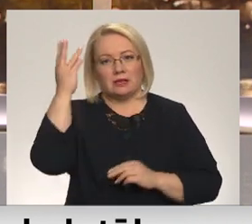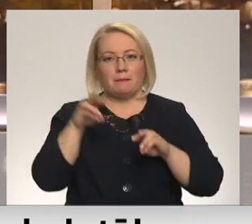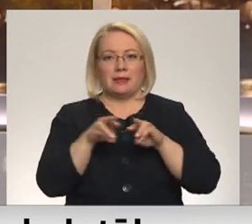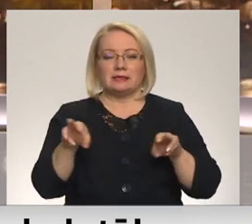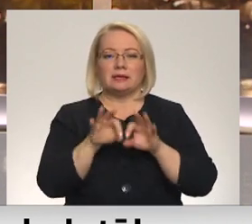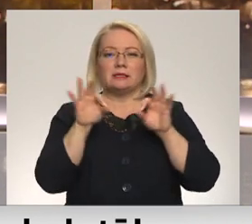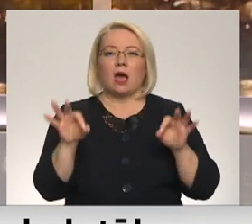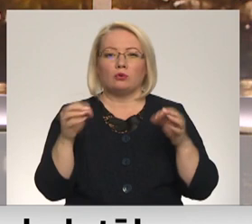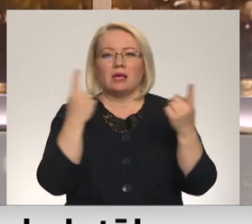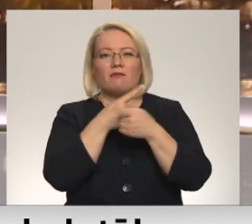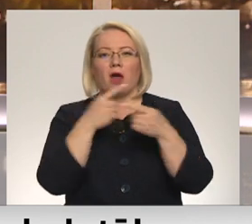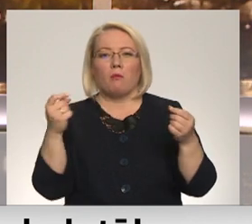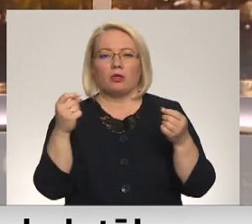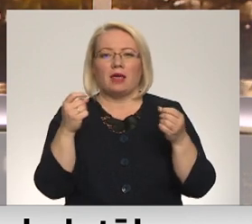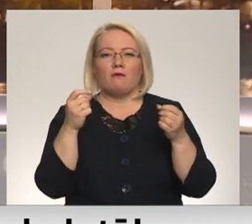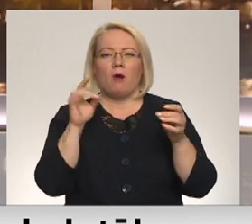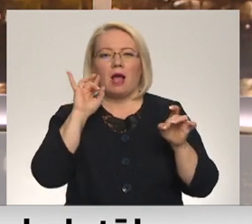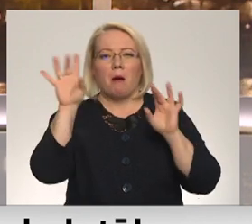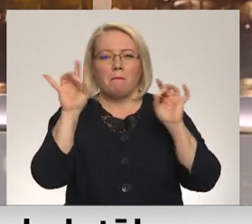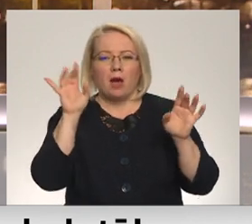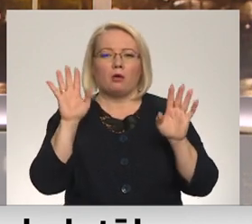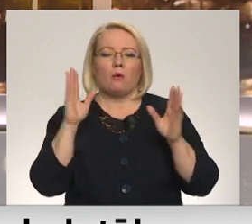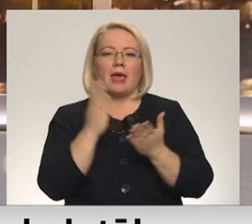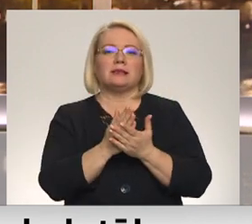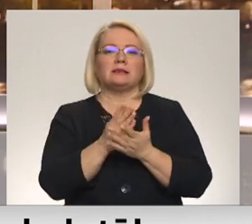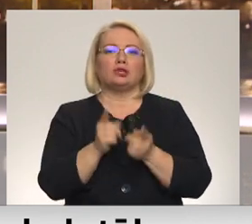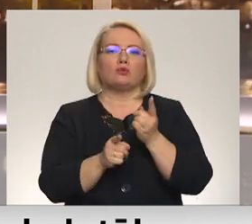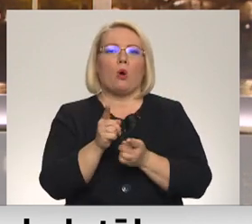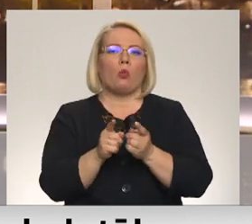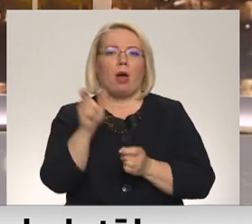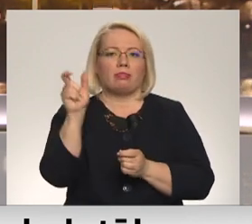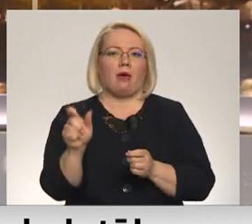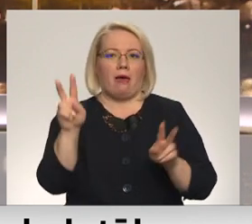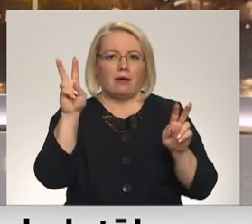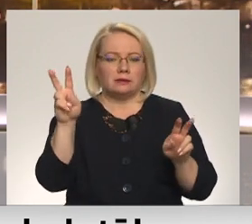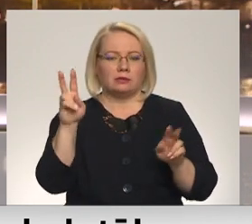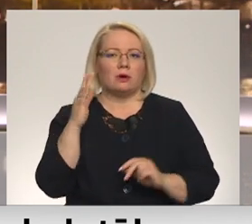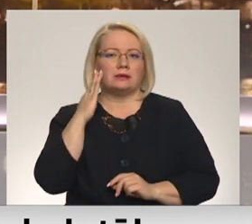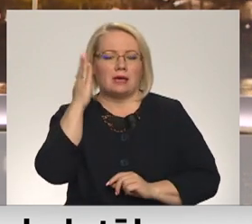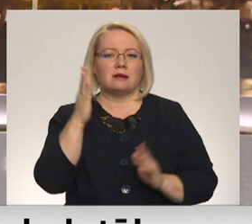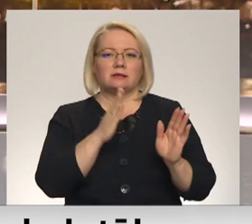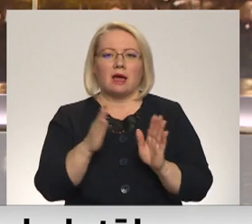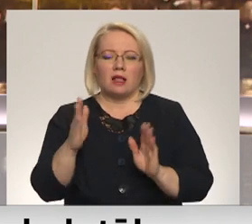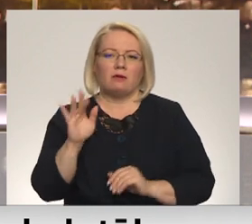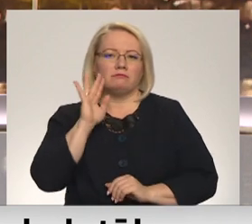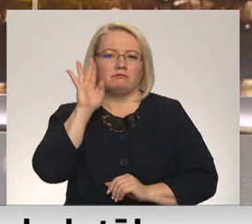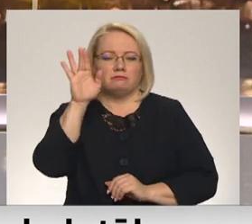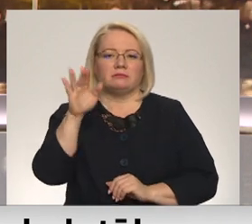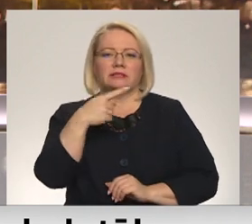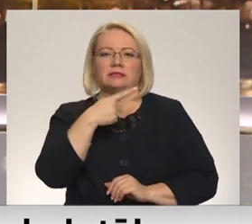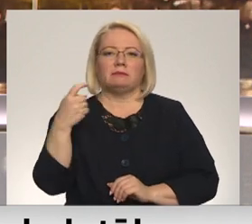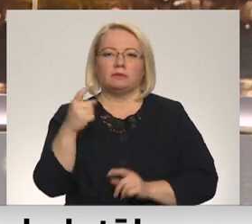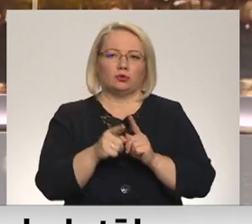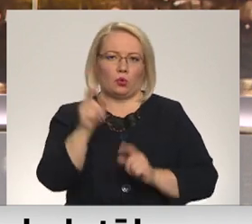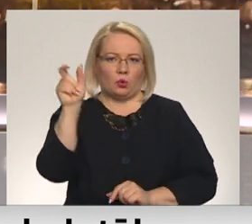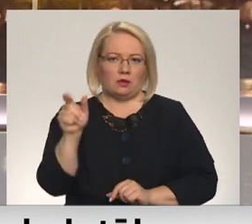informatīvo kampaņu Esi skolotājs, kuras laikā cer sagatavot simt topošos pedagogus un stāst Vitānu